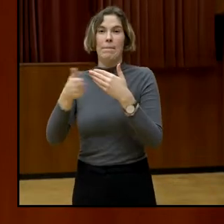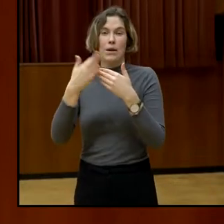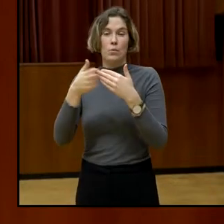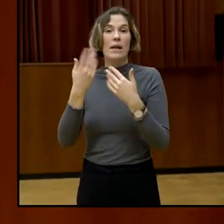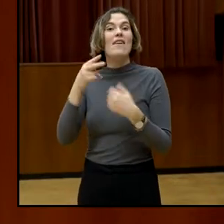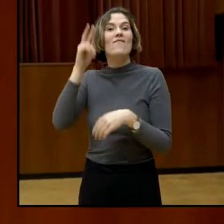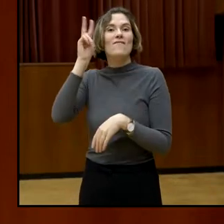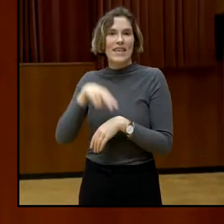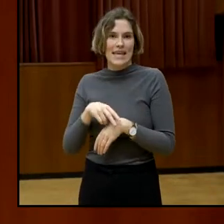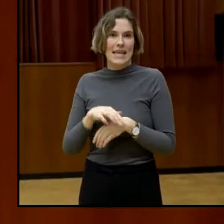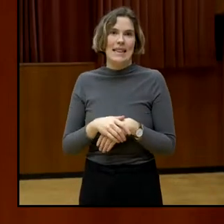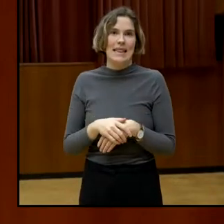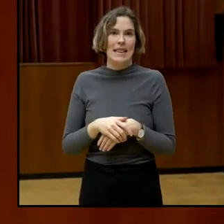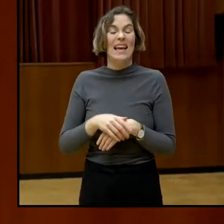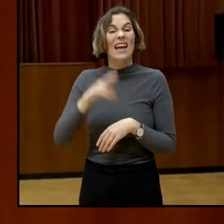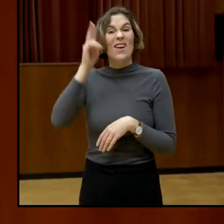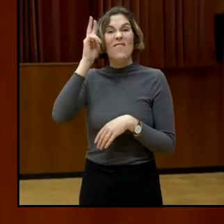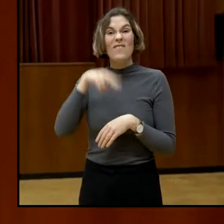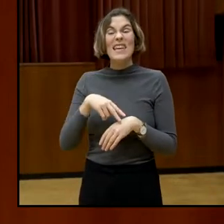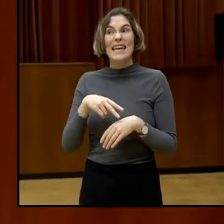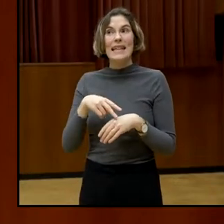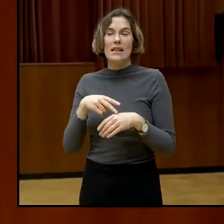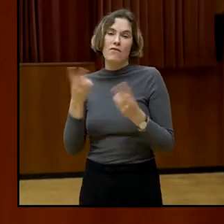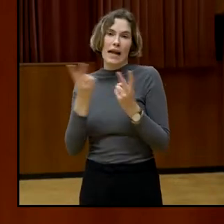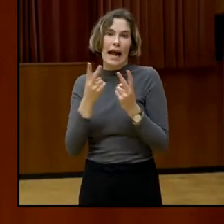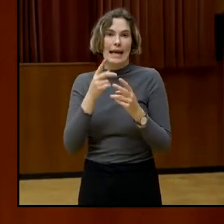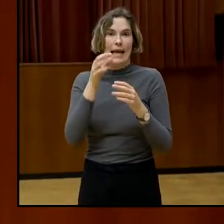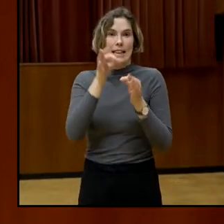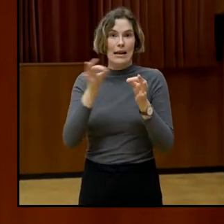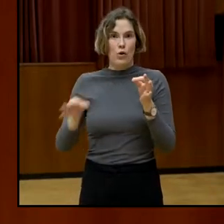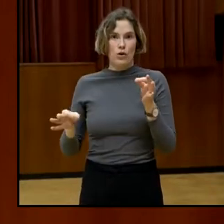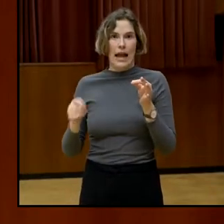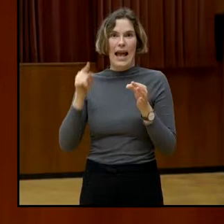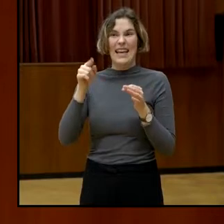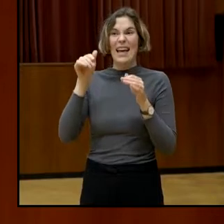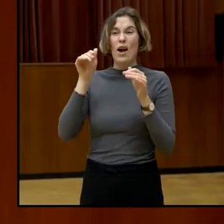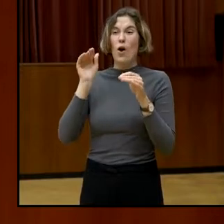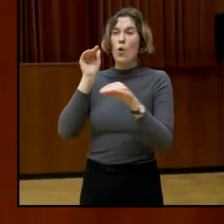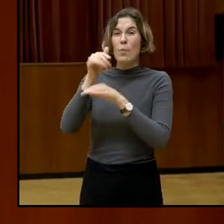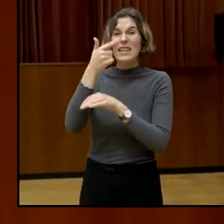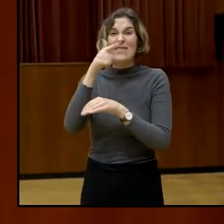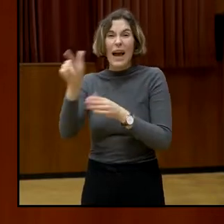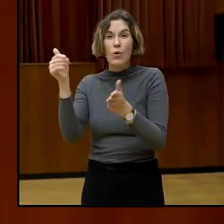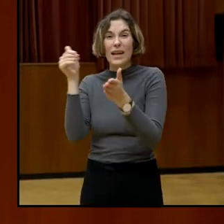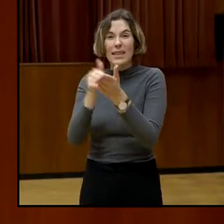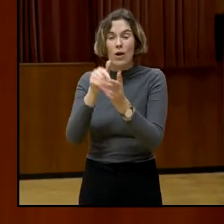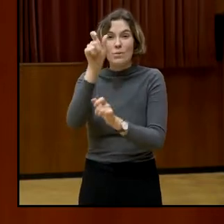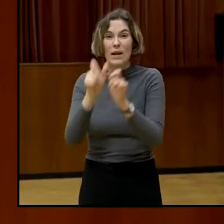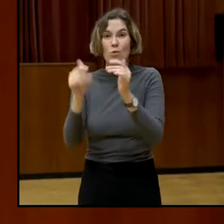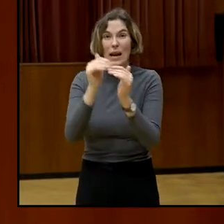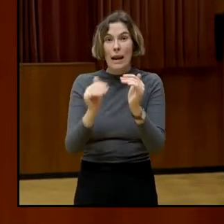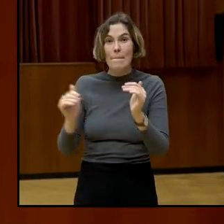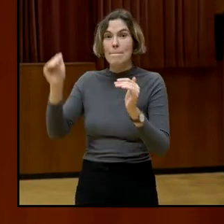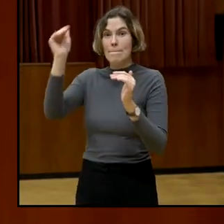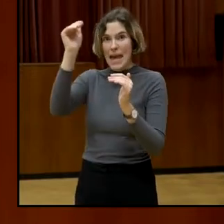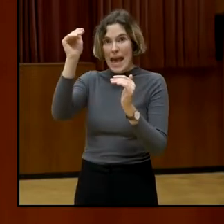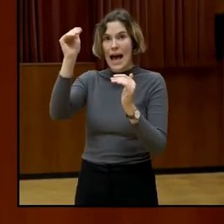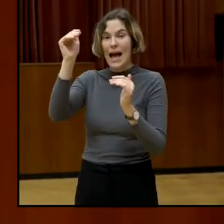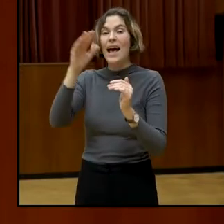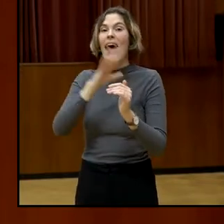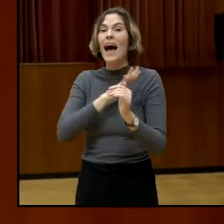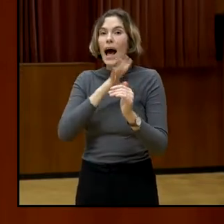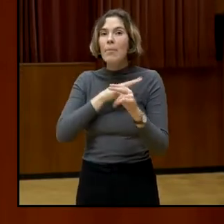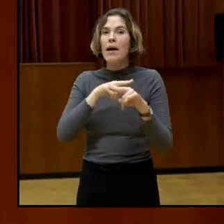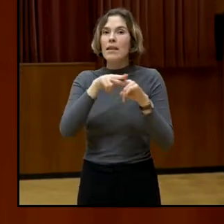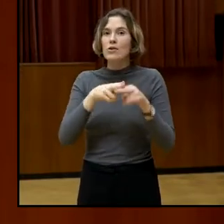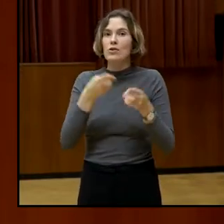.000 Menschen mehr als in Niederösterreich, aber es gibt deutlich weniger Nationalratsabgeordnete, nämlich um